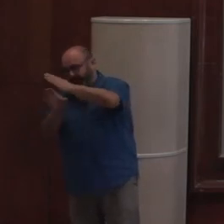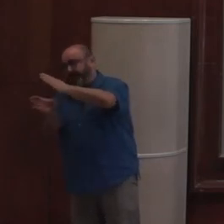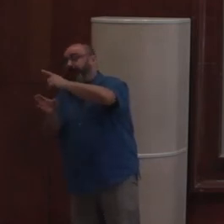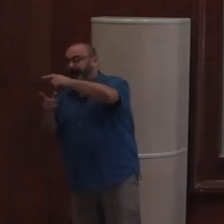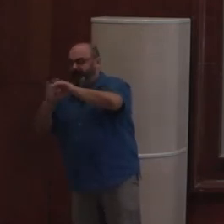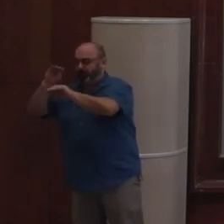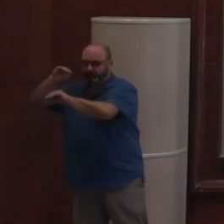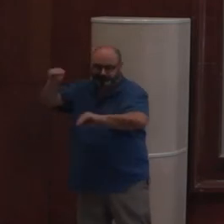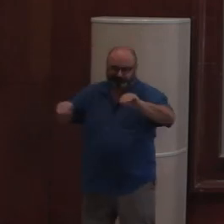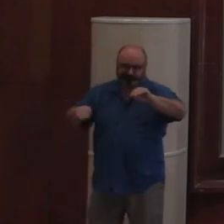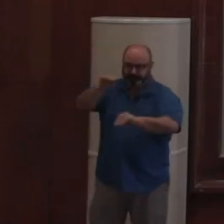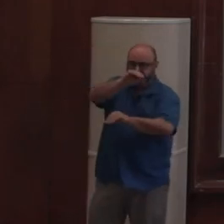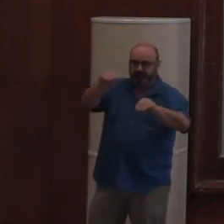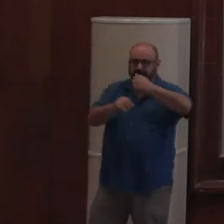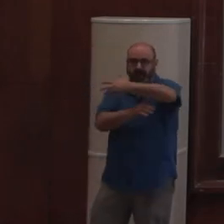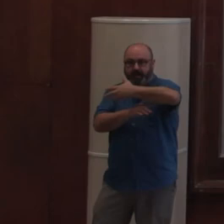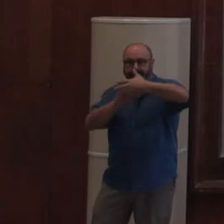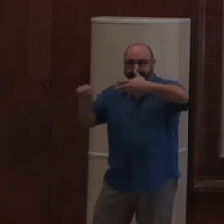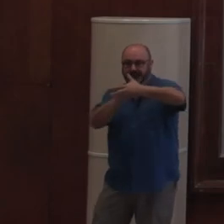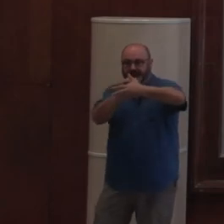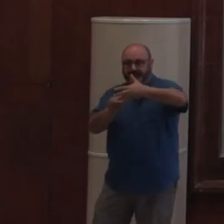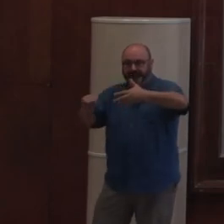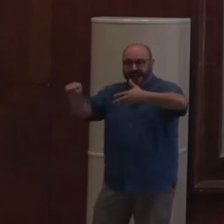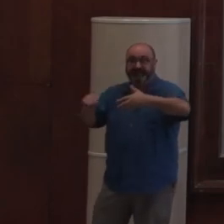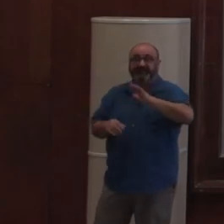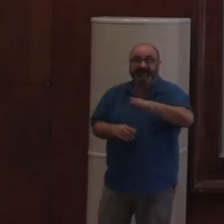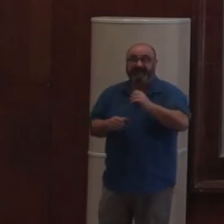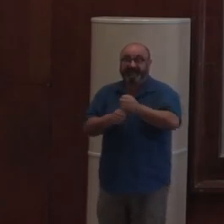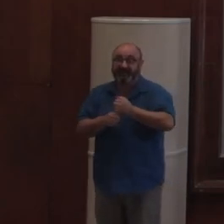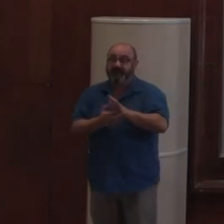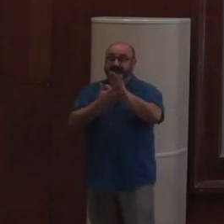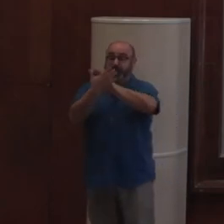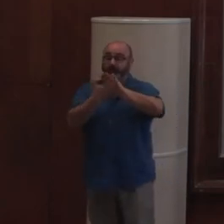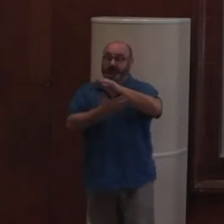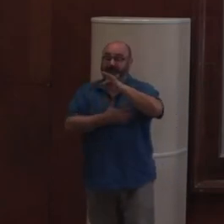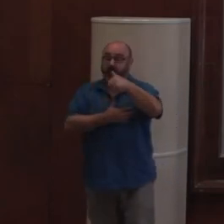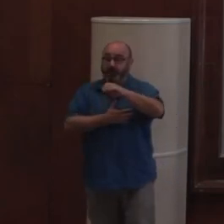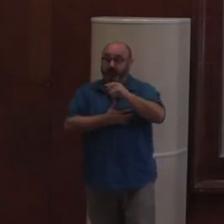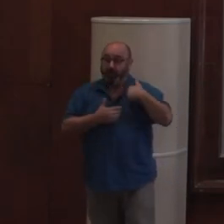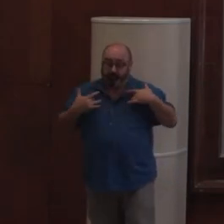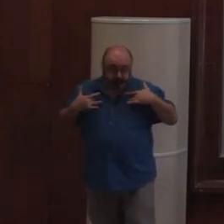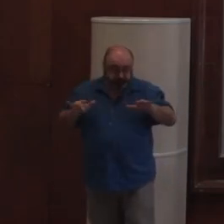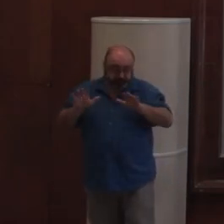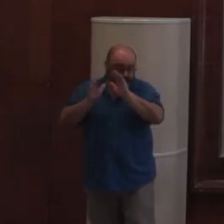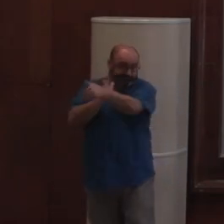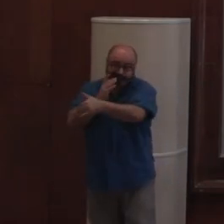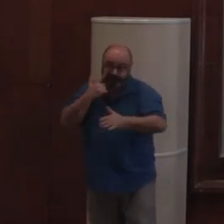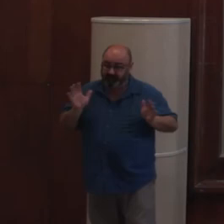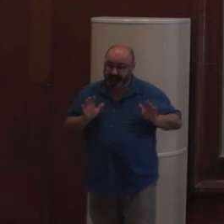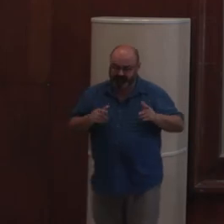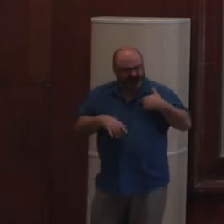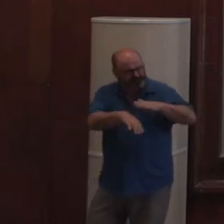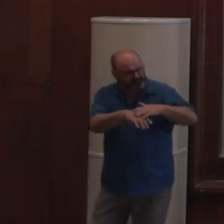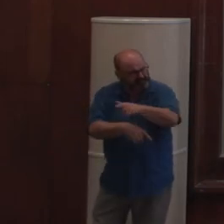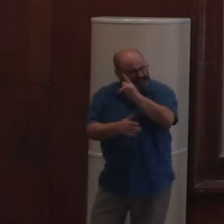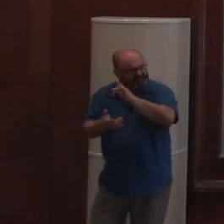je vais déplacer les choses dans mon arborescence. Donc, ça, les gens qui font du front, mais je n jamais entendu parler. Alors, on leur dit, mais vous savez comment